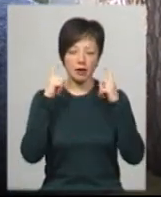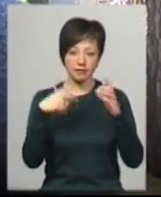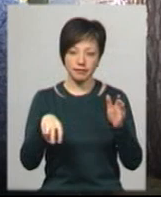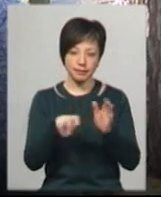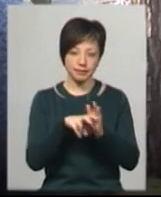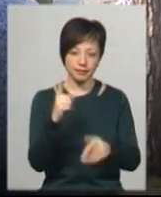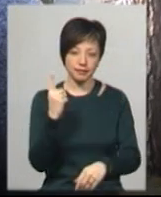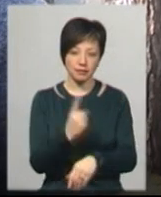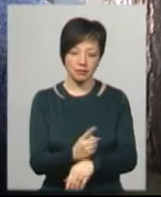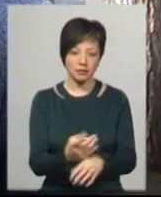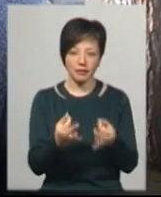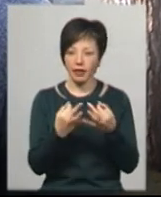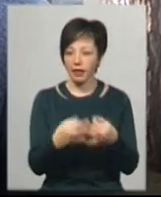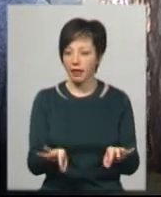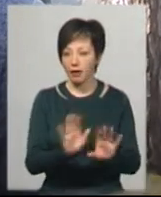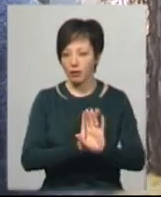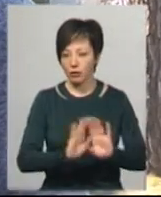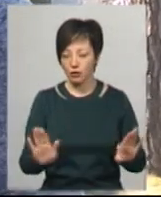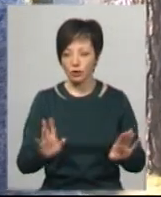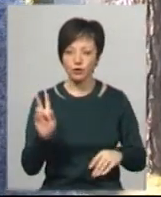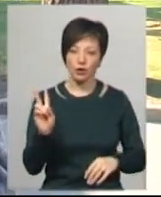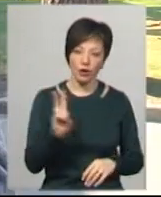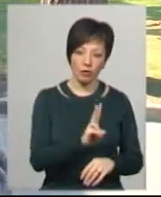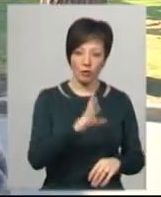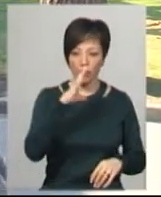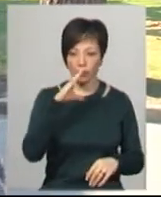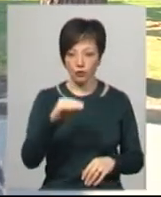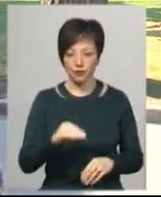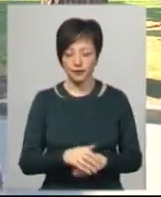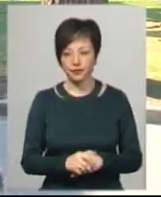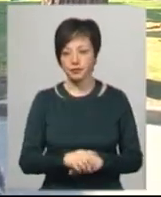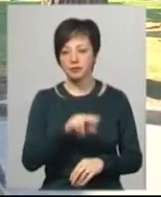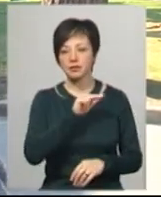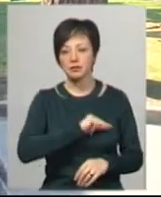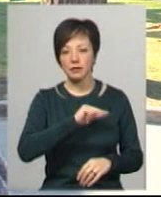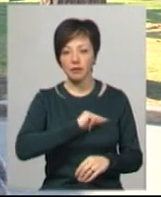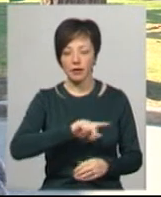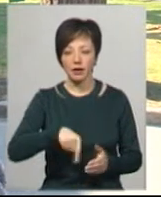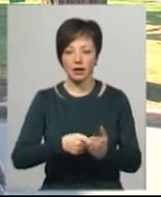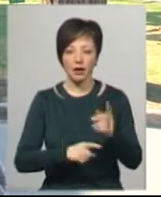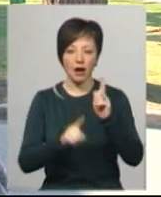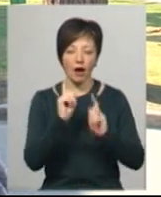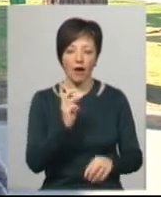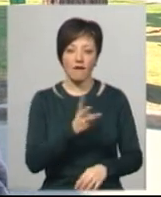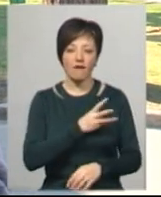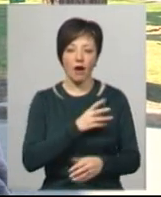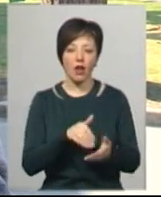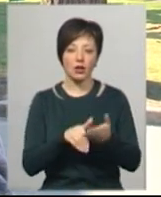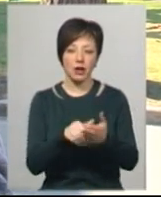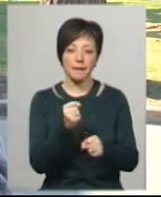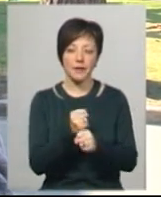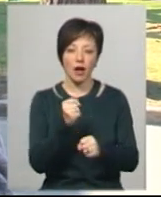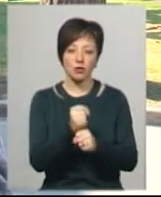допускається. Її не пустять транспортний засоб, ні в тролейбус, ні в маршрутку. Працівники міської ради, волонтери працюють на